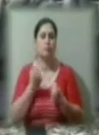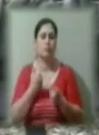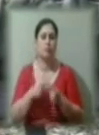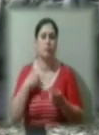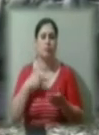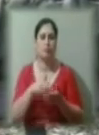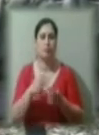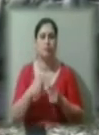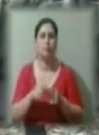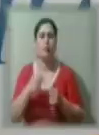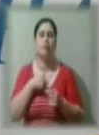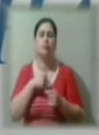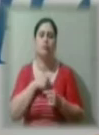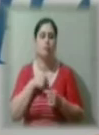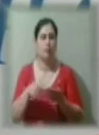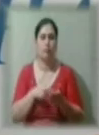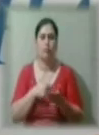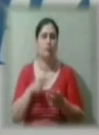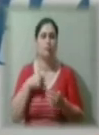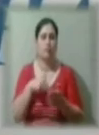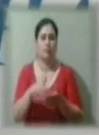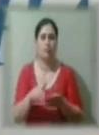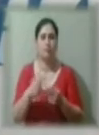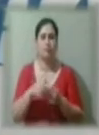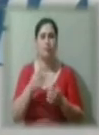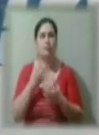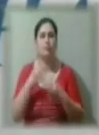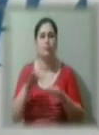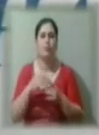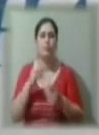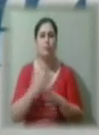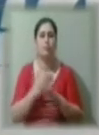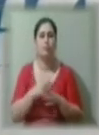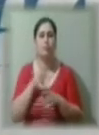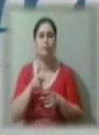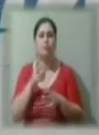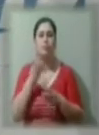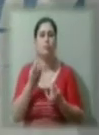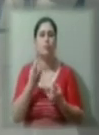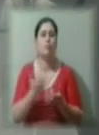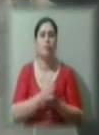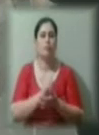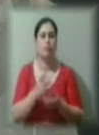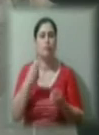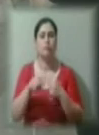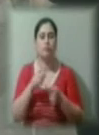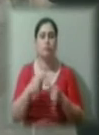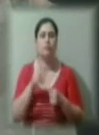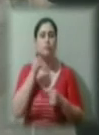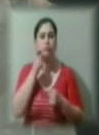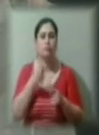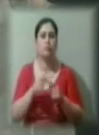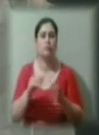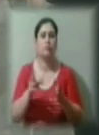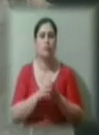душі я не вірив, що я вийду. Після звільнення він допомагає тим, кого ще не вдалося повернути, говорить чоловік. Разом з іншими колишніми